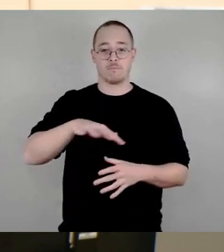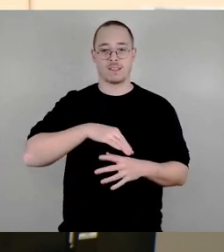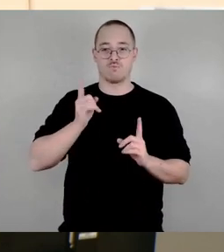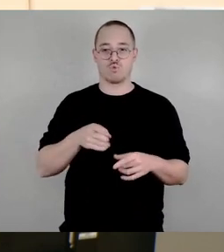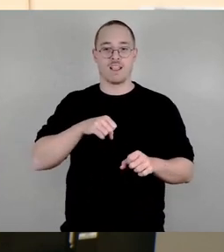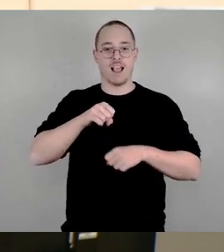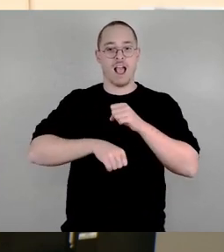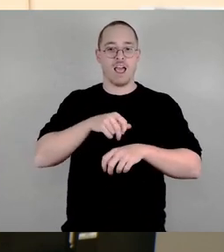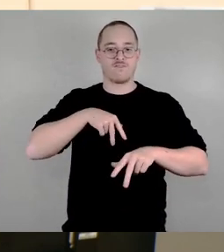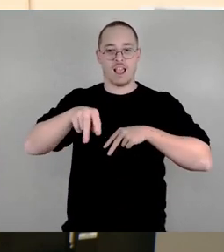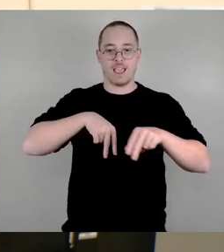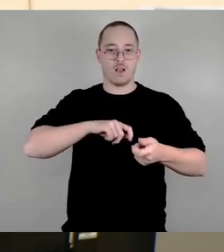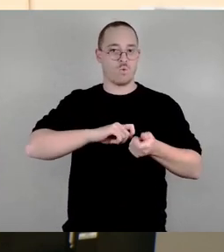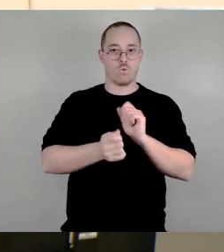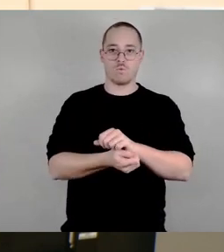geplant.